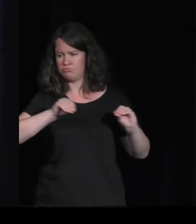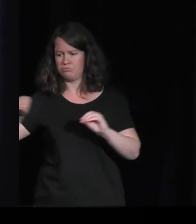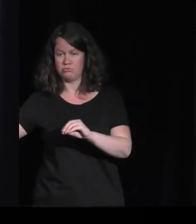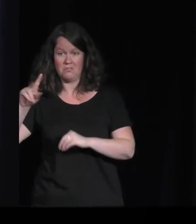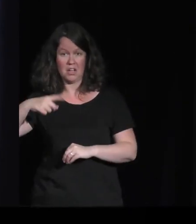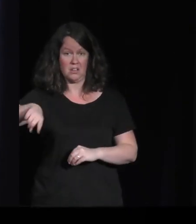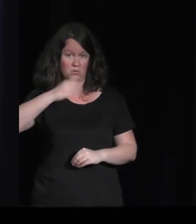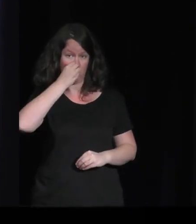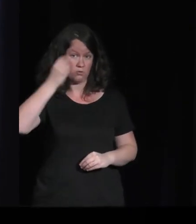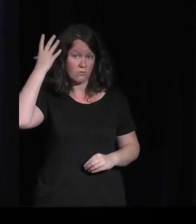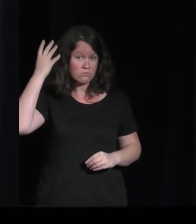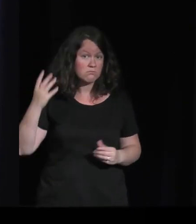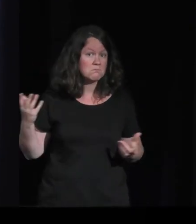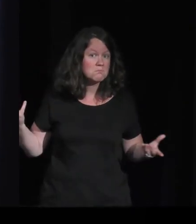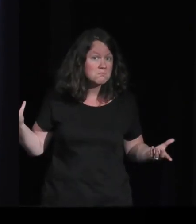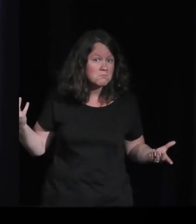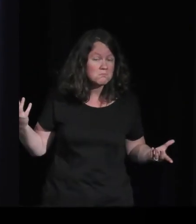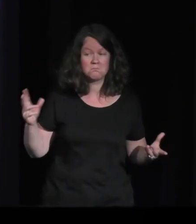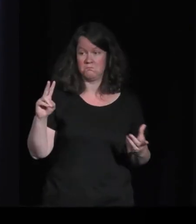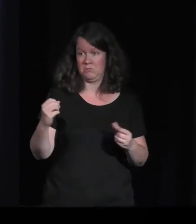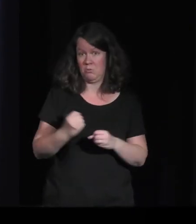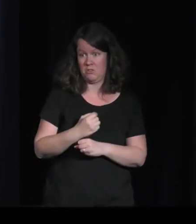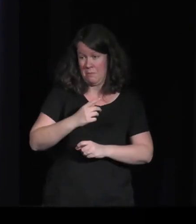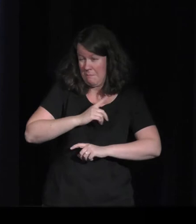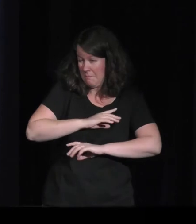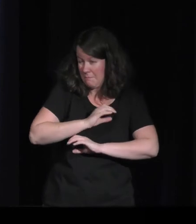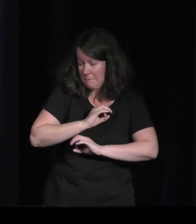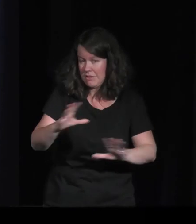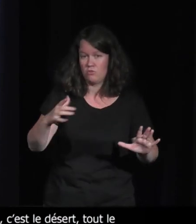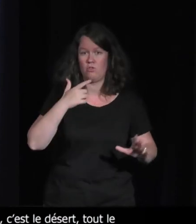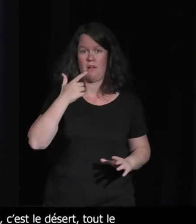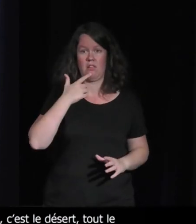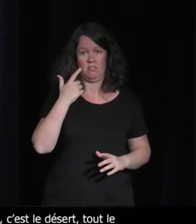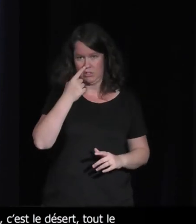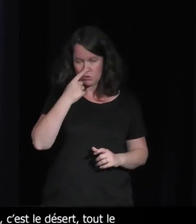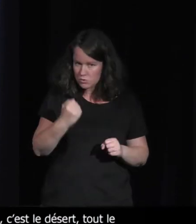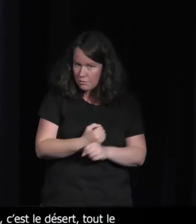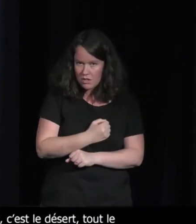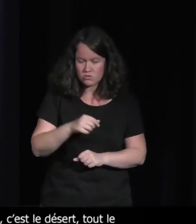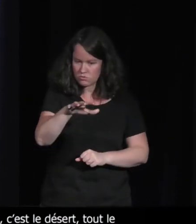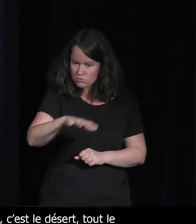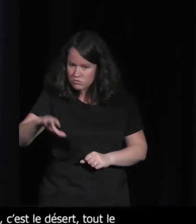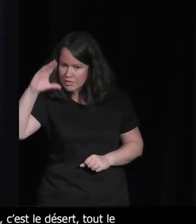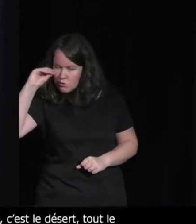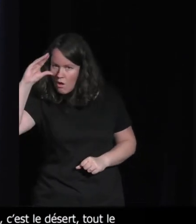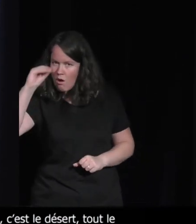tape. Et c'est dommage. Et il y avait un vrai besoin de commencer à former les étudiants sur ces sujets-là.